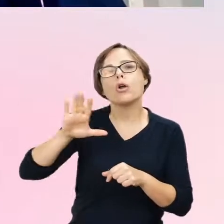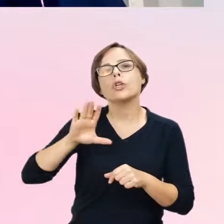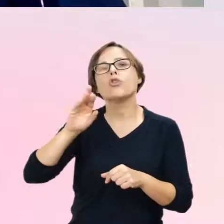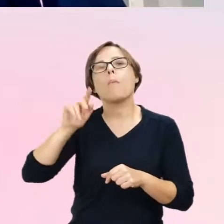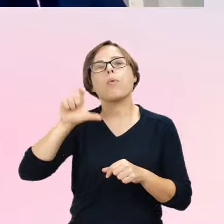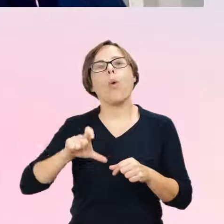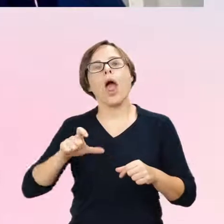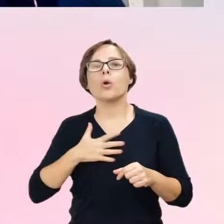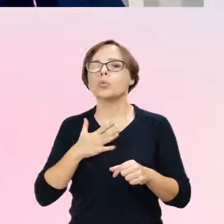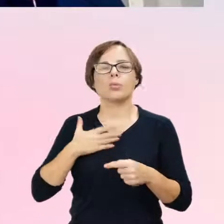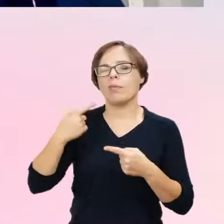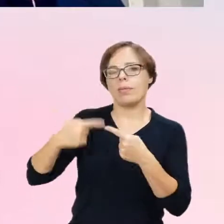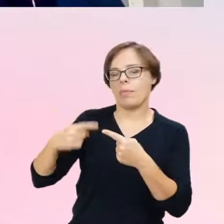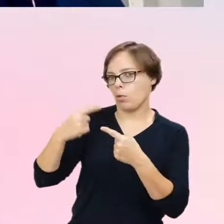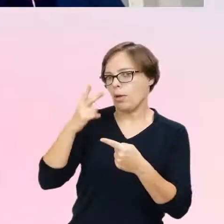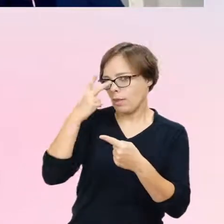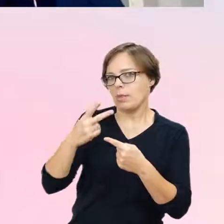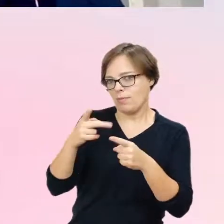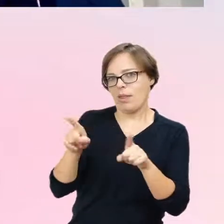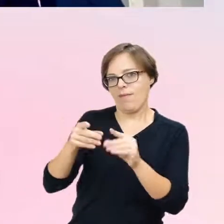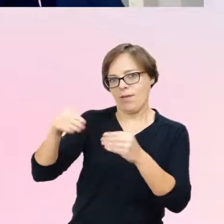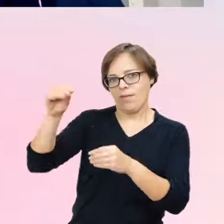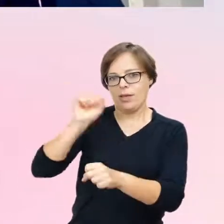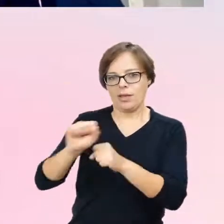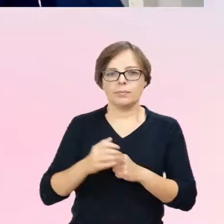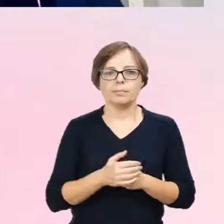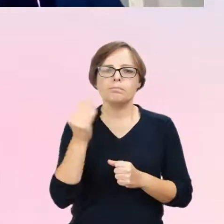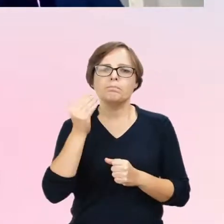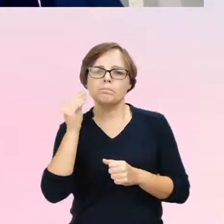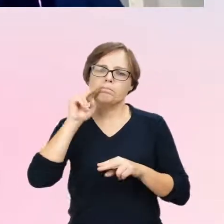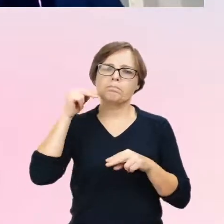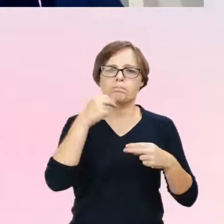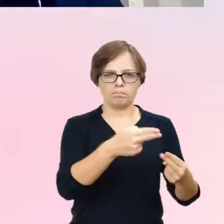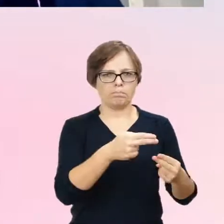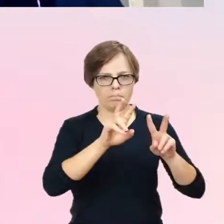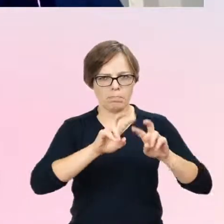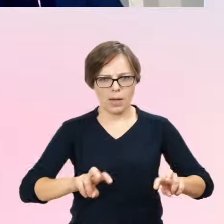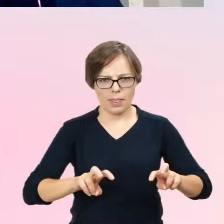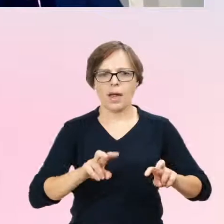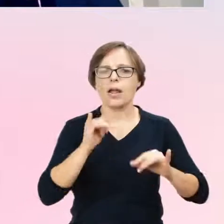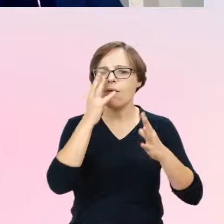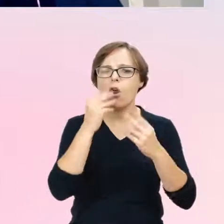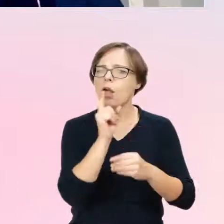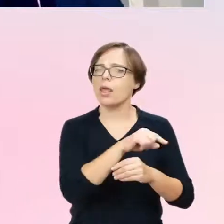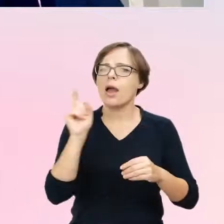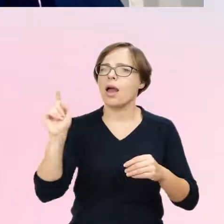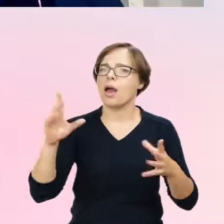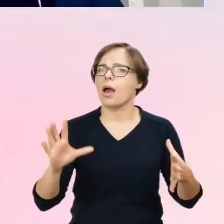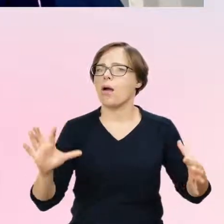I trochę jeszcze wracając do tych badań, zobaczmy, jak to jest skorelowane.